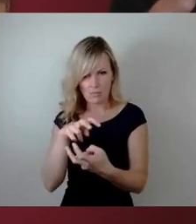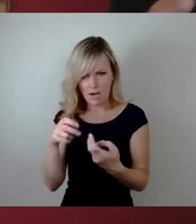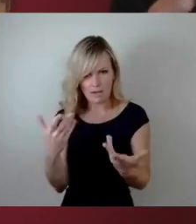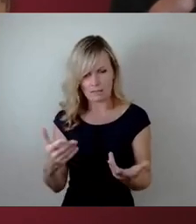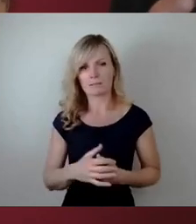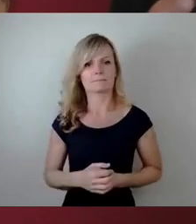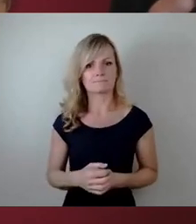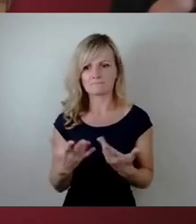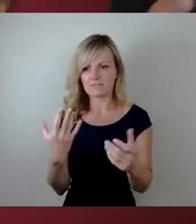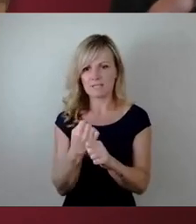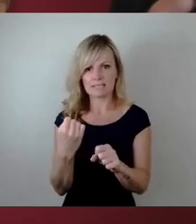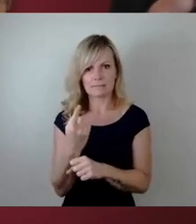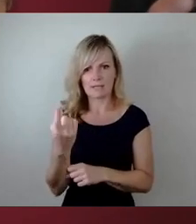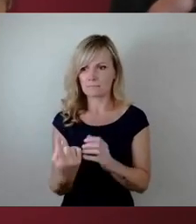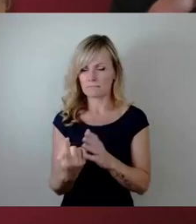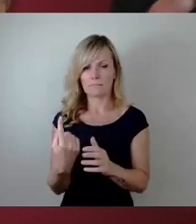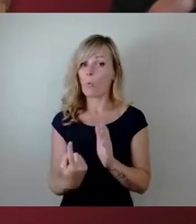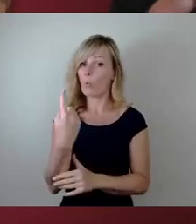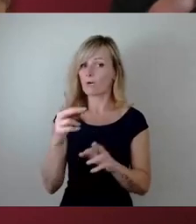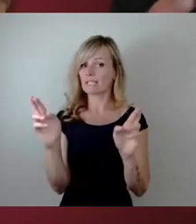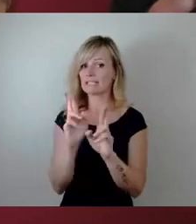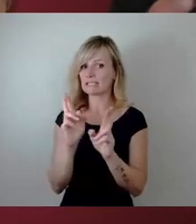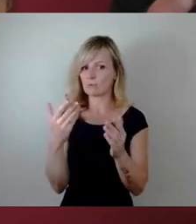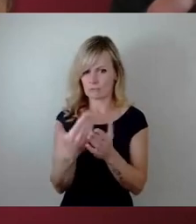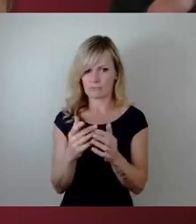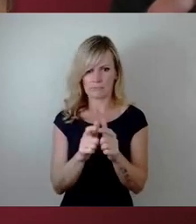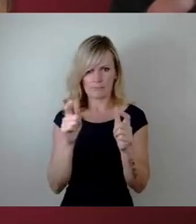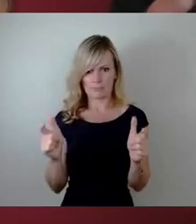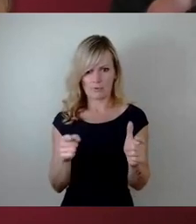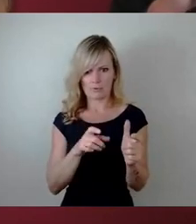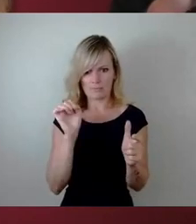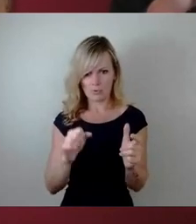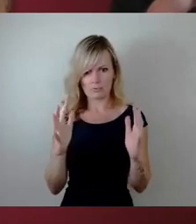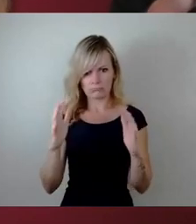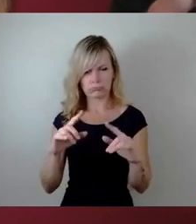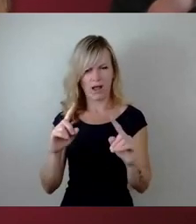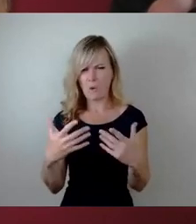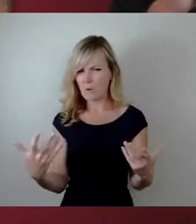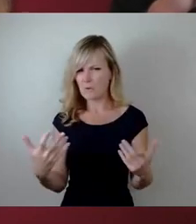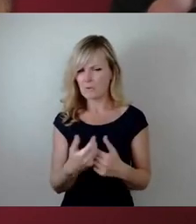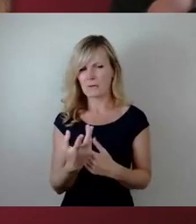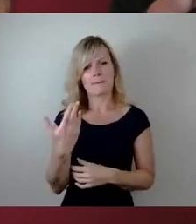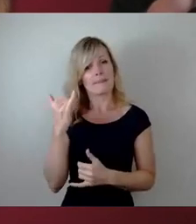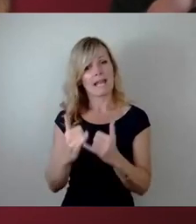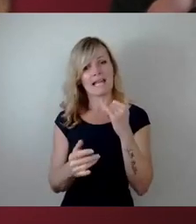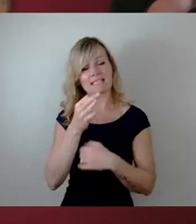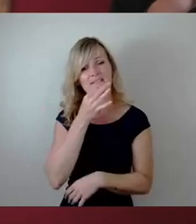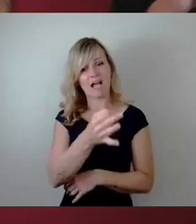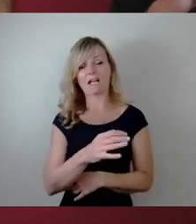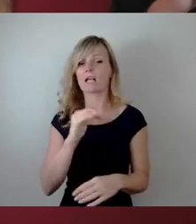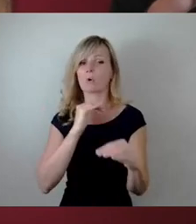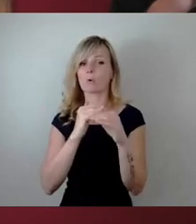das Risiko von solchen Brücken liegt jetzt auf der Hand. Und vielleicht noch eine letzte Frage, die geht so an den Kollegen Katsch. Und